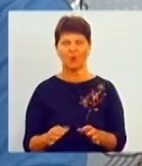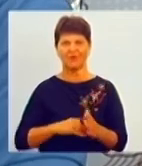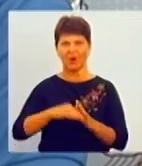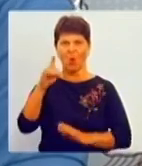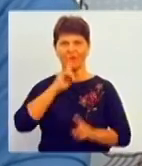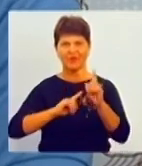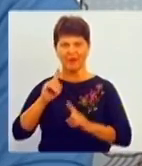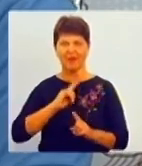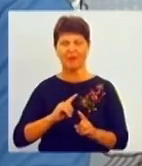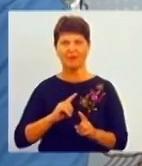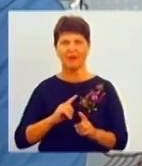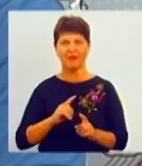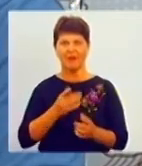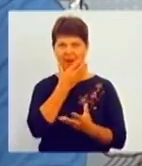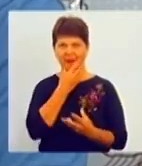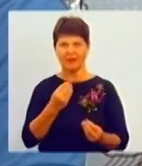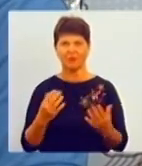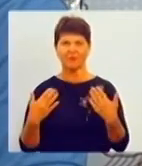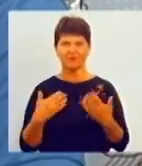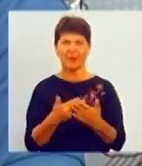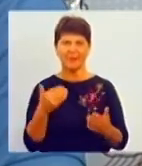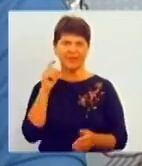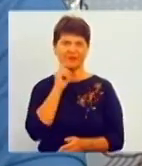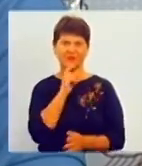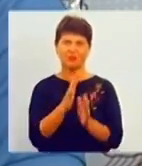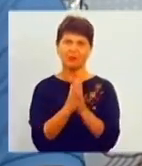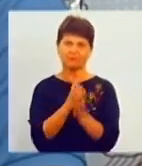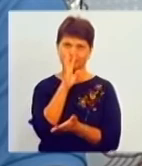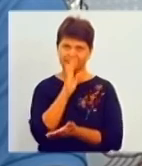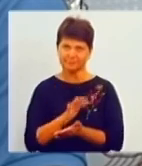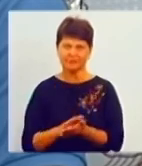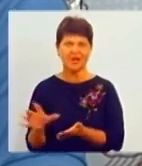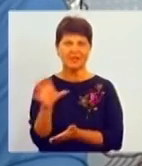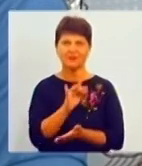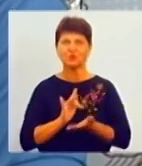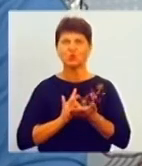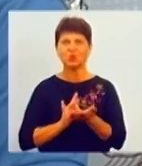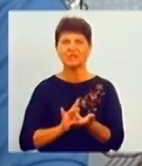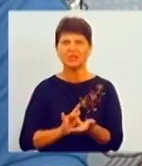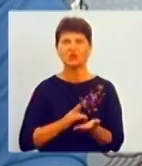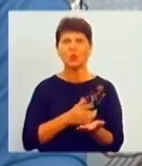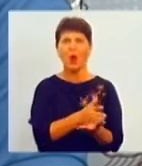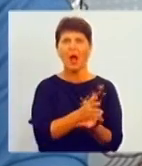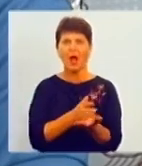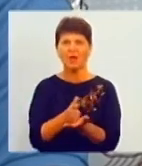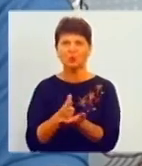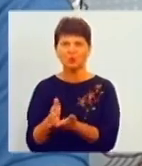що їм гарну відпочинку. Перед віничанами також перепрошуємо за всю туристичну галузь. Я думаю, що з